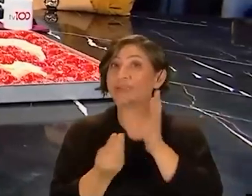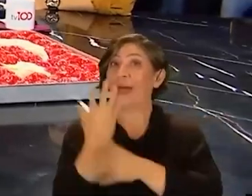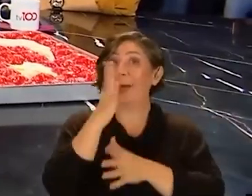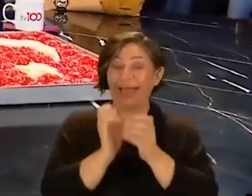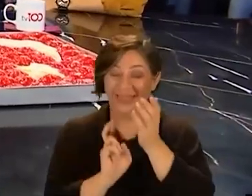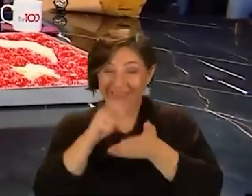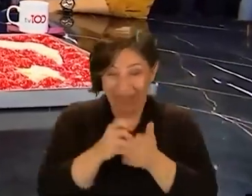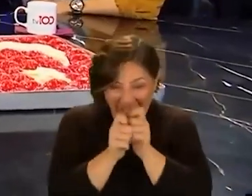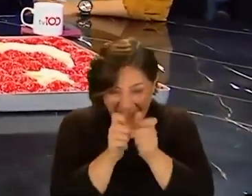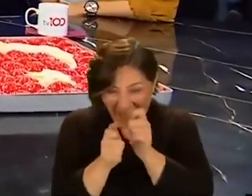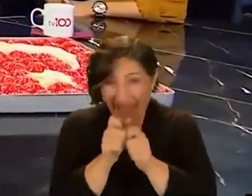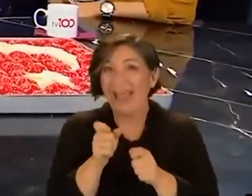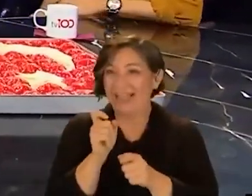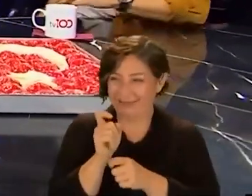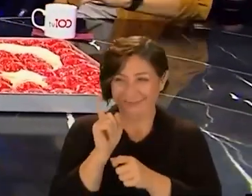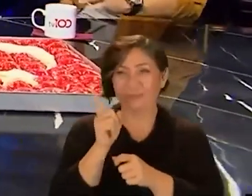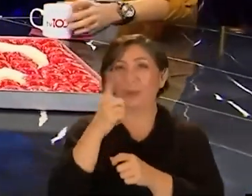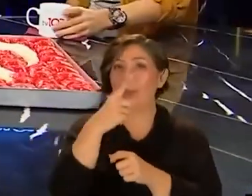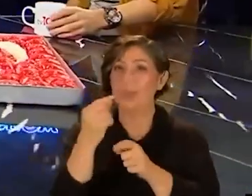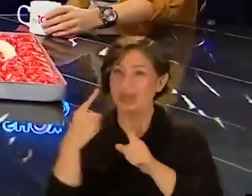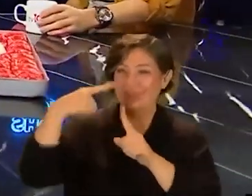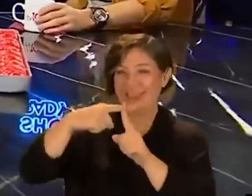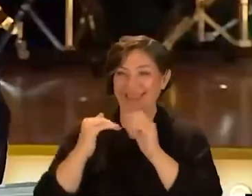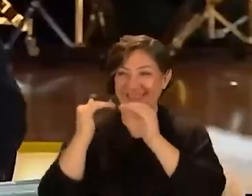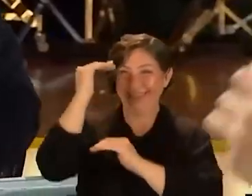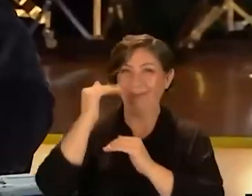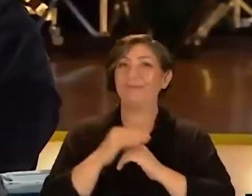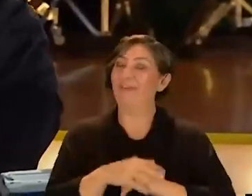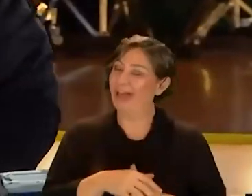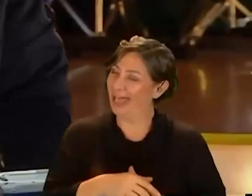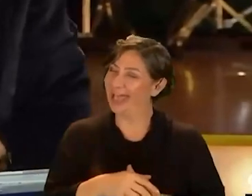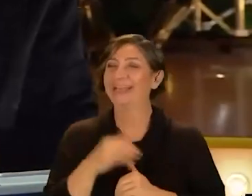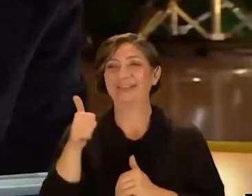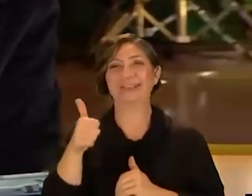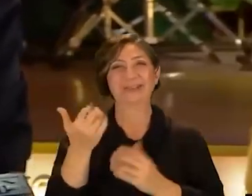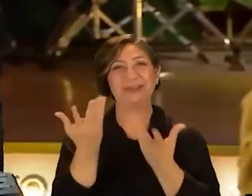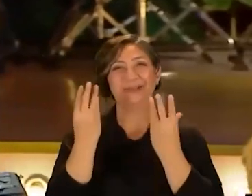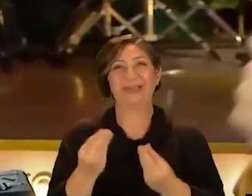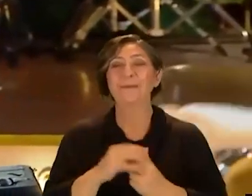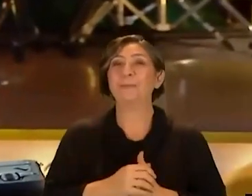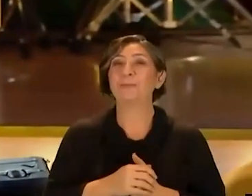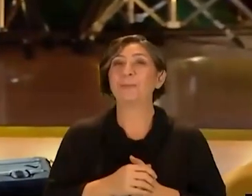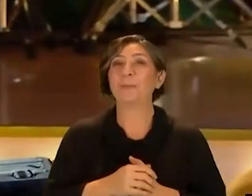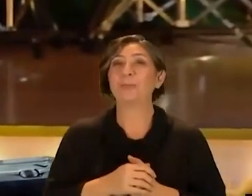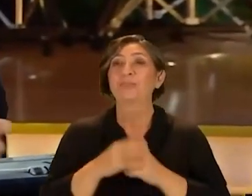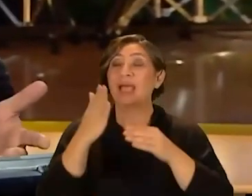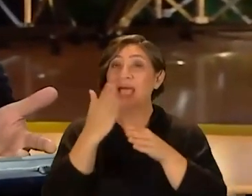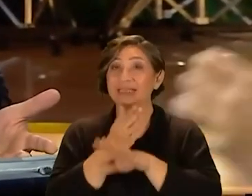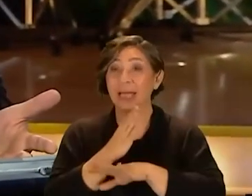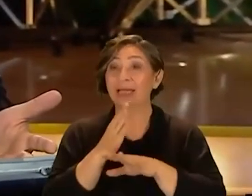sabahları kalkıp onlara bakıyor 1 milyon daha artmış 1 milyon daha artmış Vay çok güzelmiş Peki